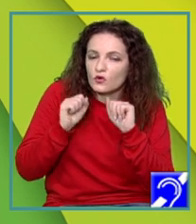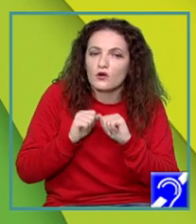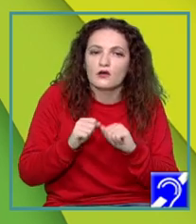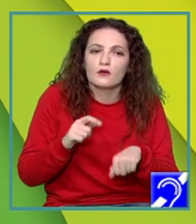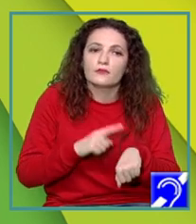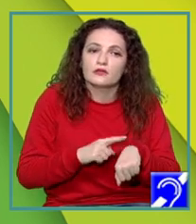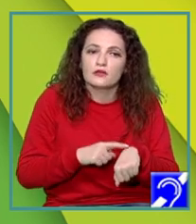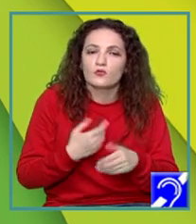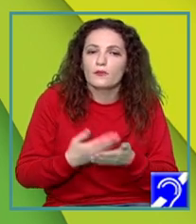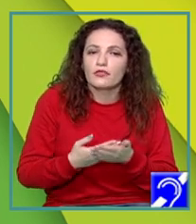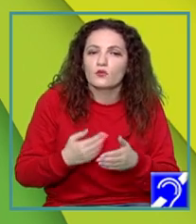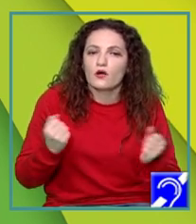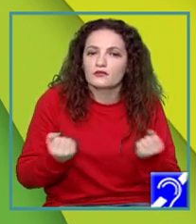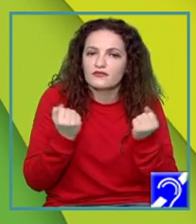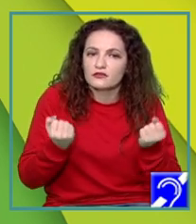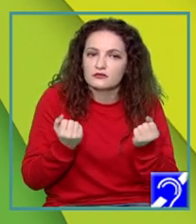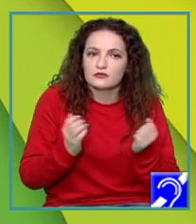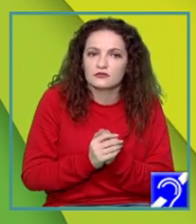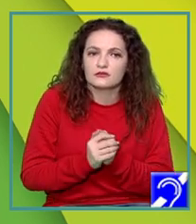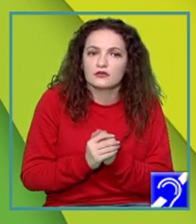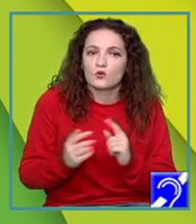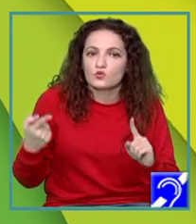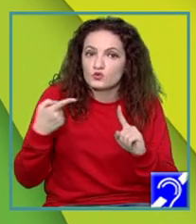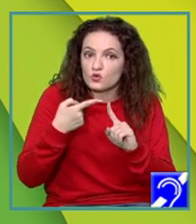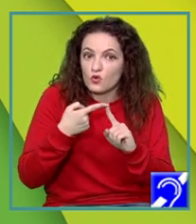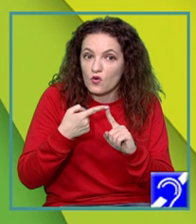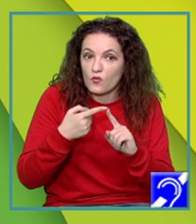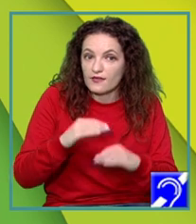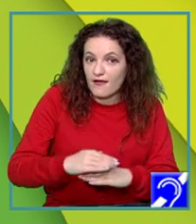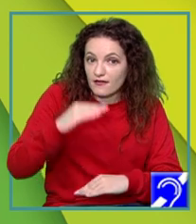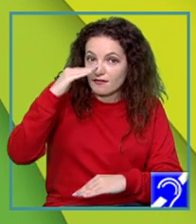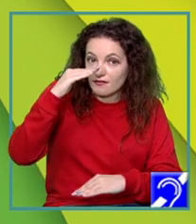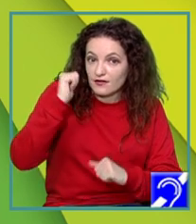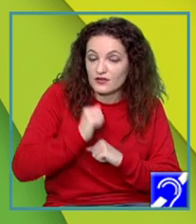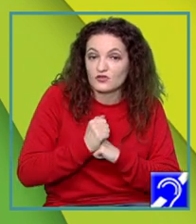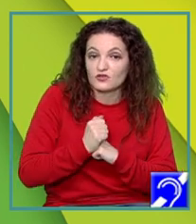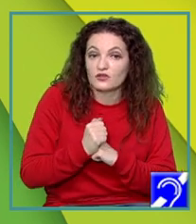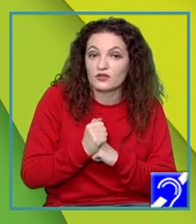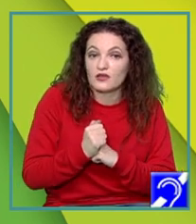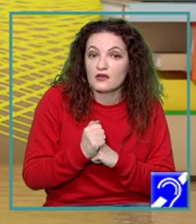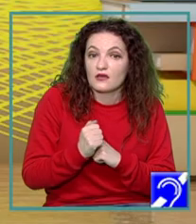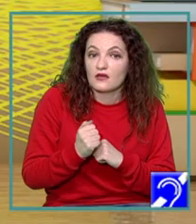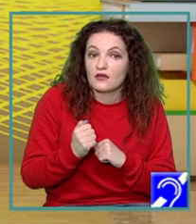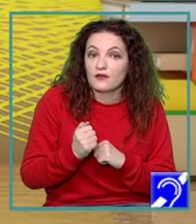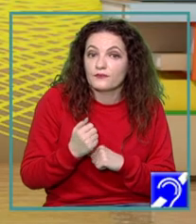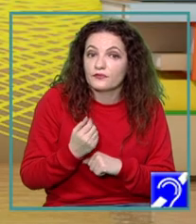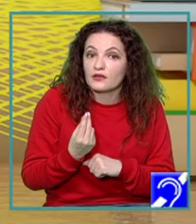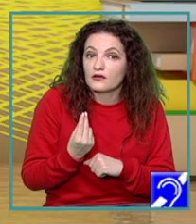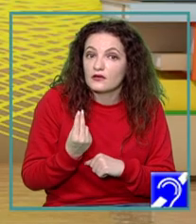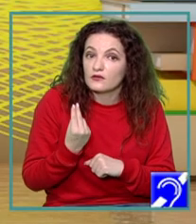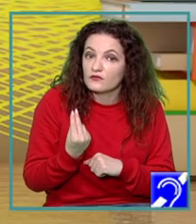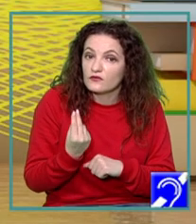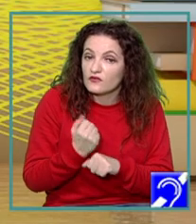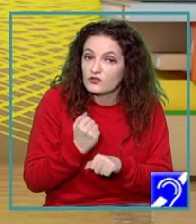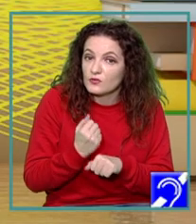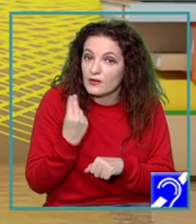alocăm anumitor activități în scopul creșterii eficienței, eficacității și productivității. Și știu, poate că vă